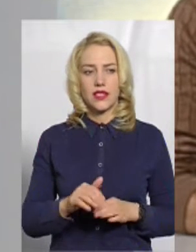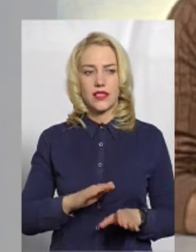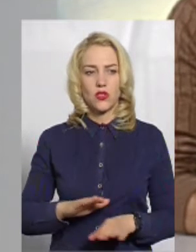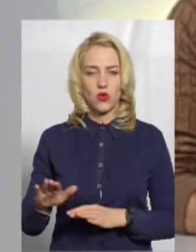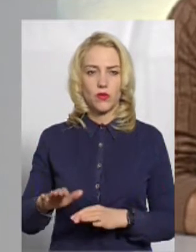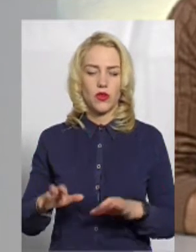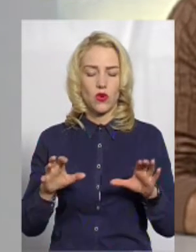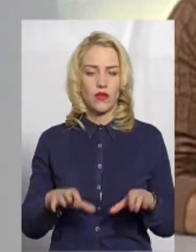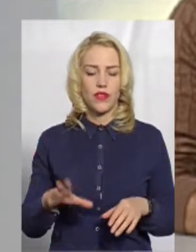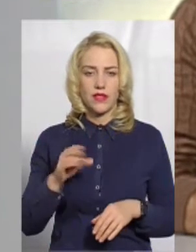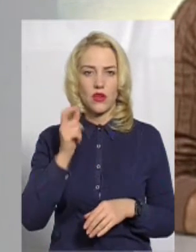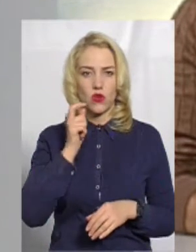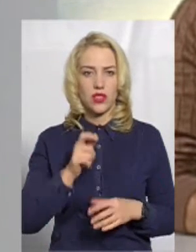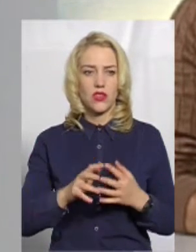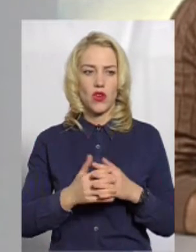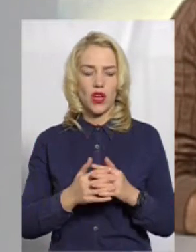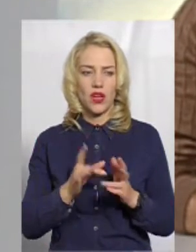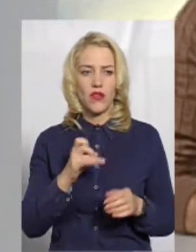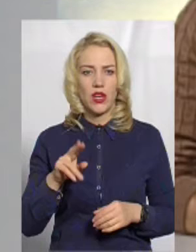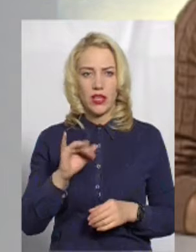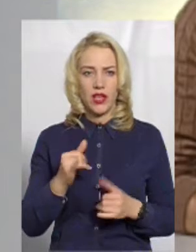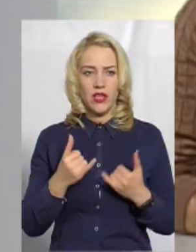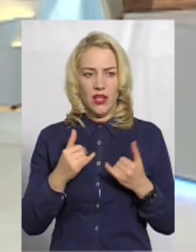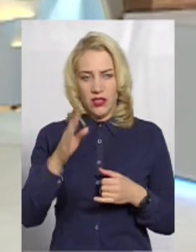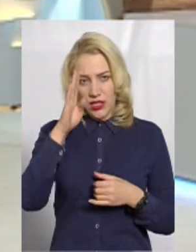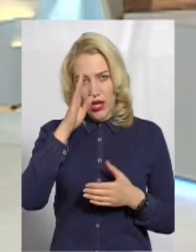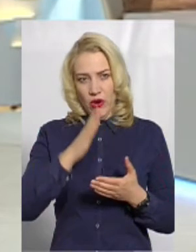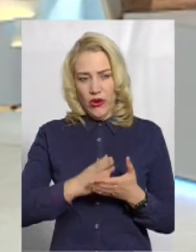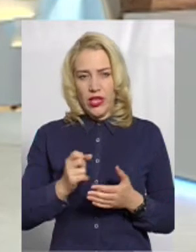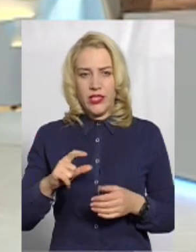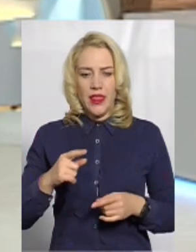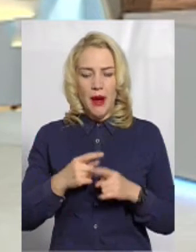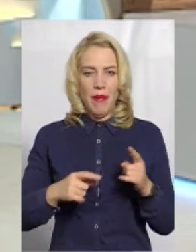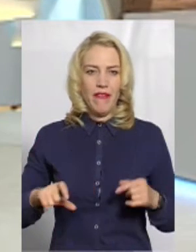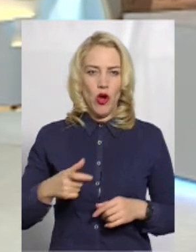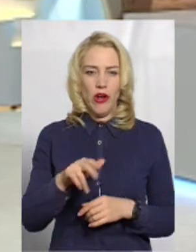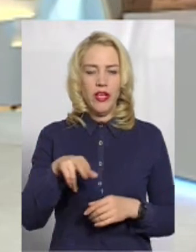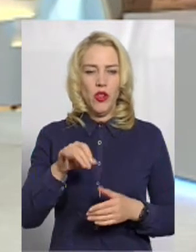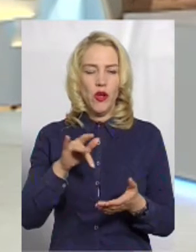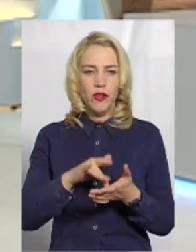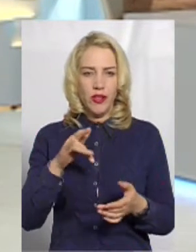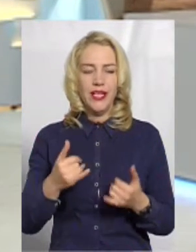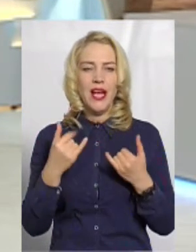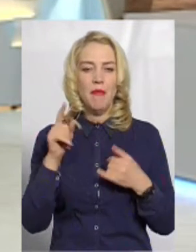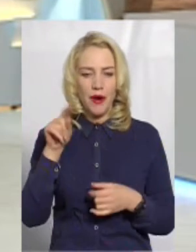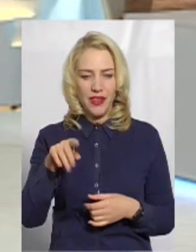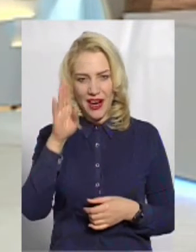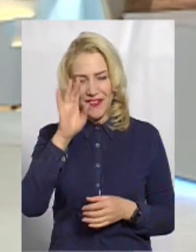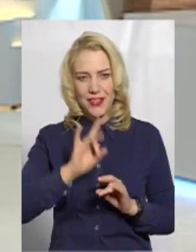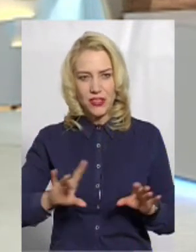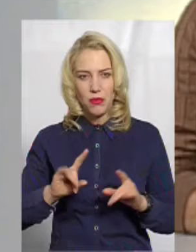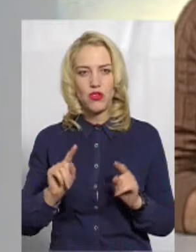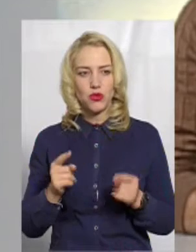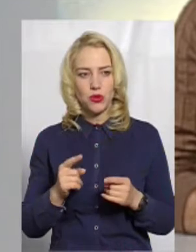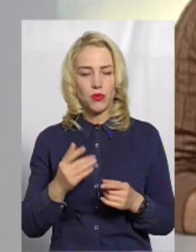заступника голови Всеукраїнської аграрної ради. Але наразі він знаходиться на півдорозі до столиці. Проте він розповів нам,